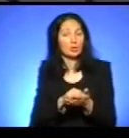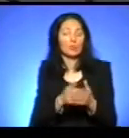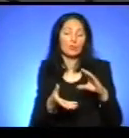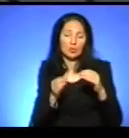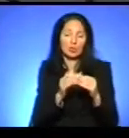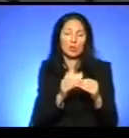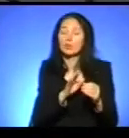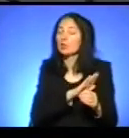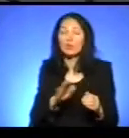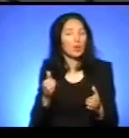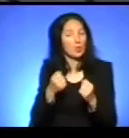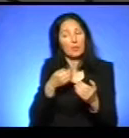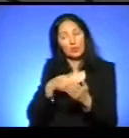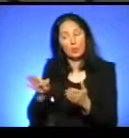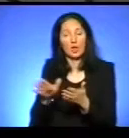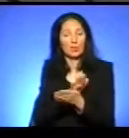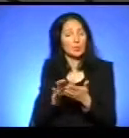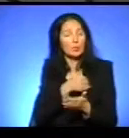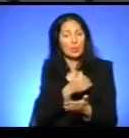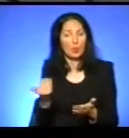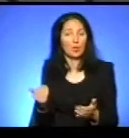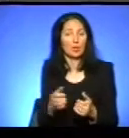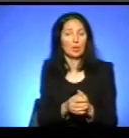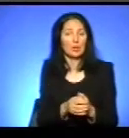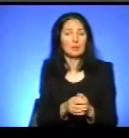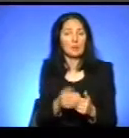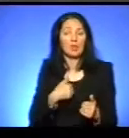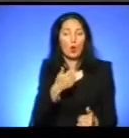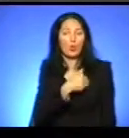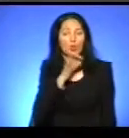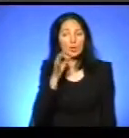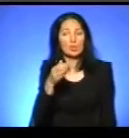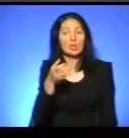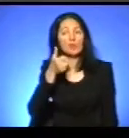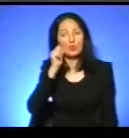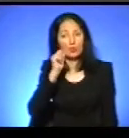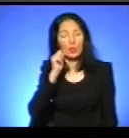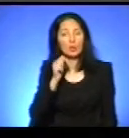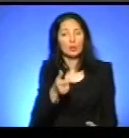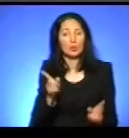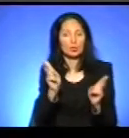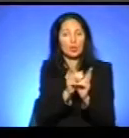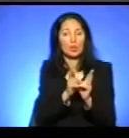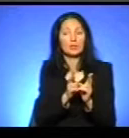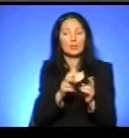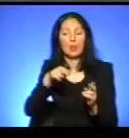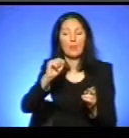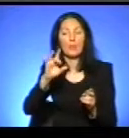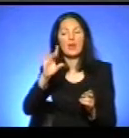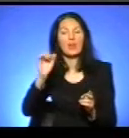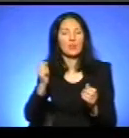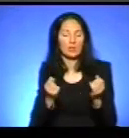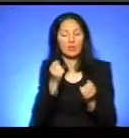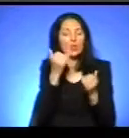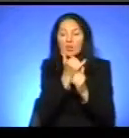результаті все-таки не бере безкоштовно. Я хочу сказати, Лариса, буквально вчора ми в управлінні транспорту зустрічалися з перевізником водійни, не зміг прийти.